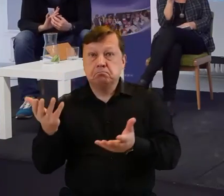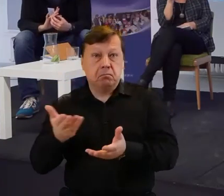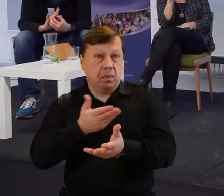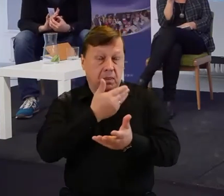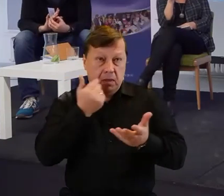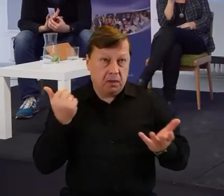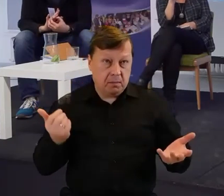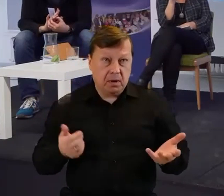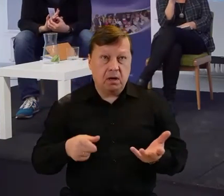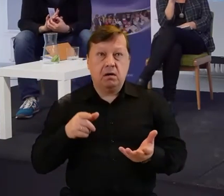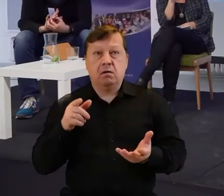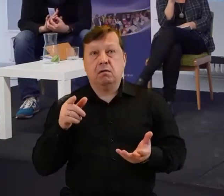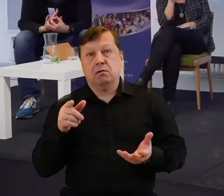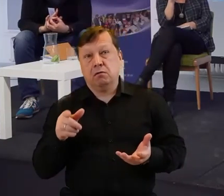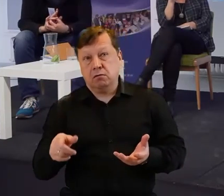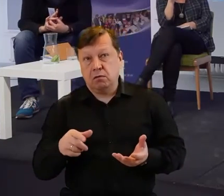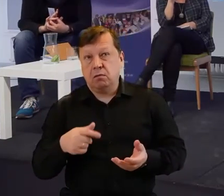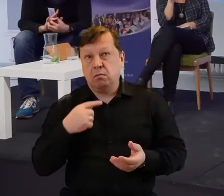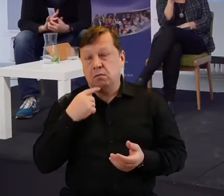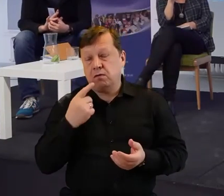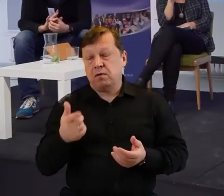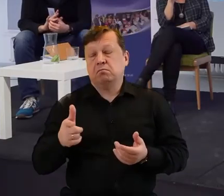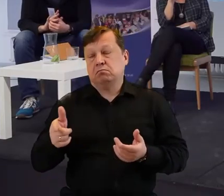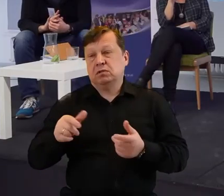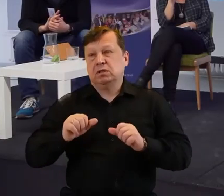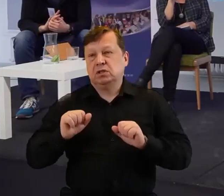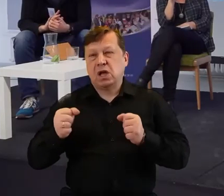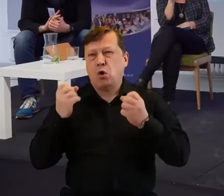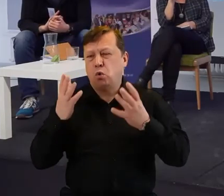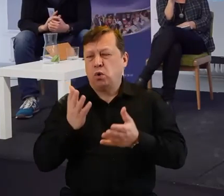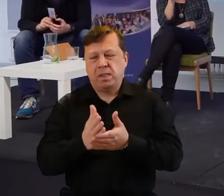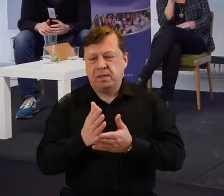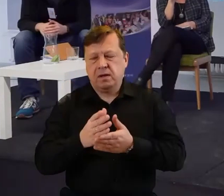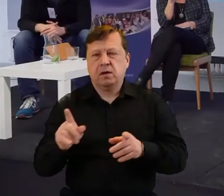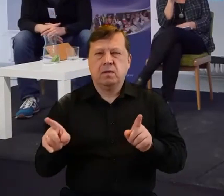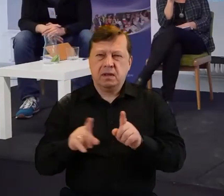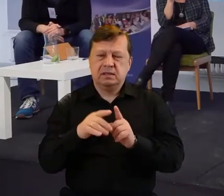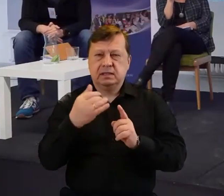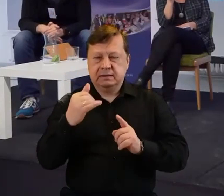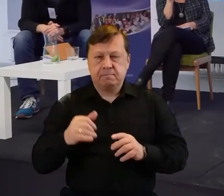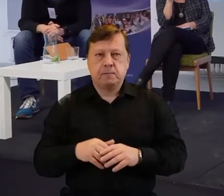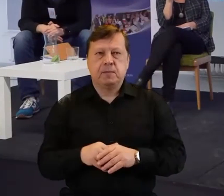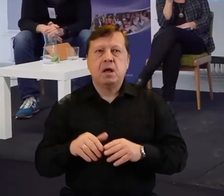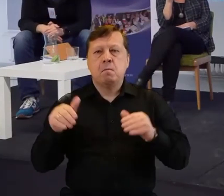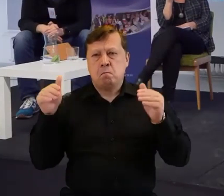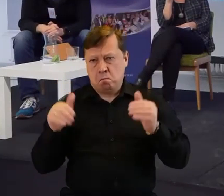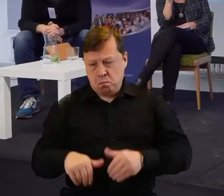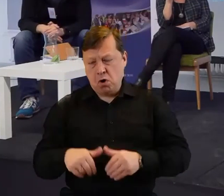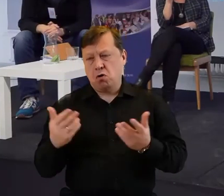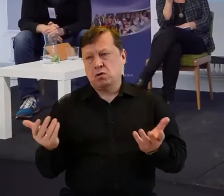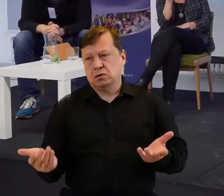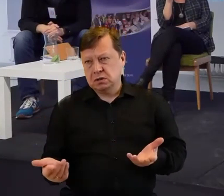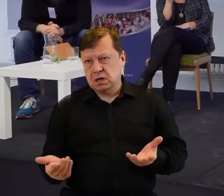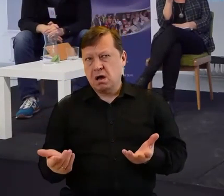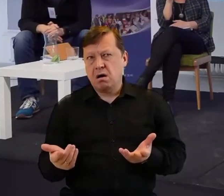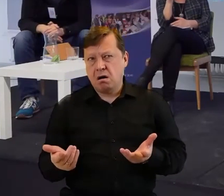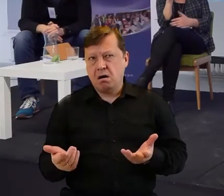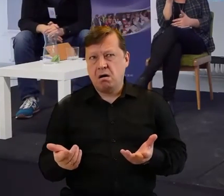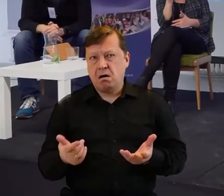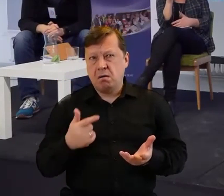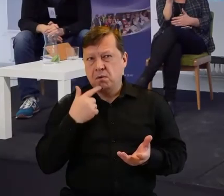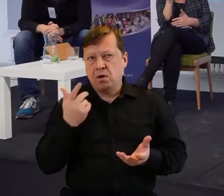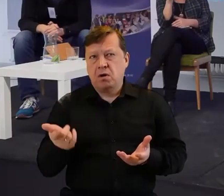robić to działanie, mówię tutaj o działalności kulturalnej, chociażby o jakimś festiwalu, który robimy, można to w ciągu